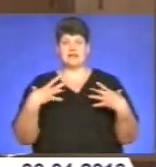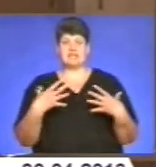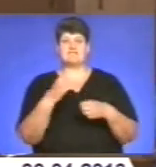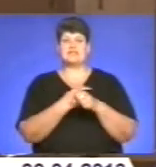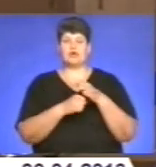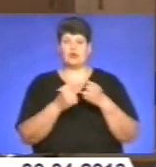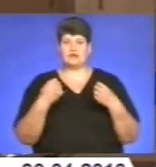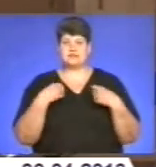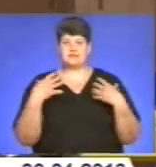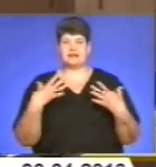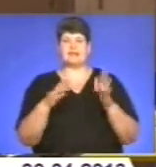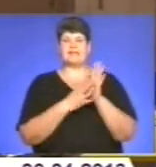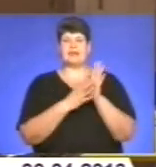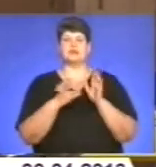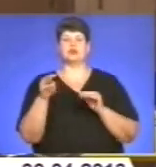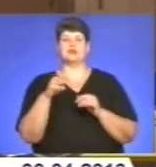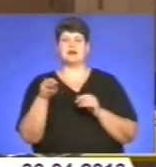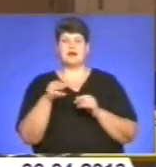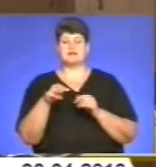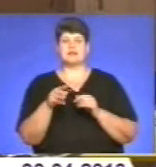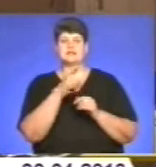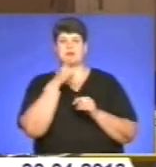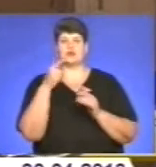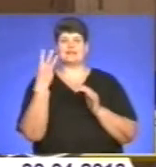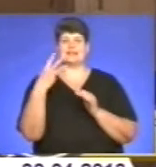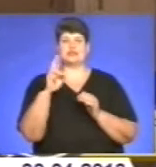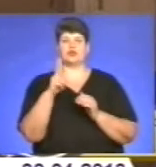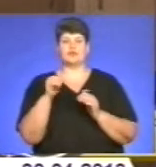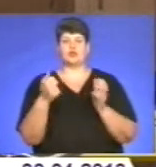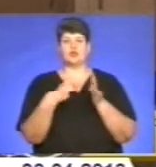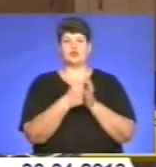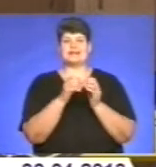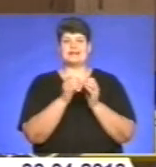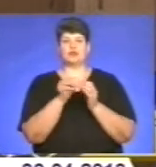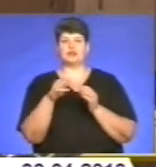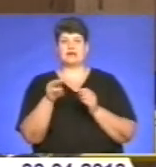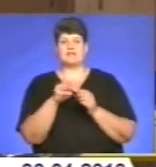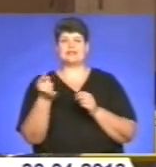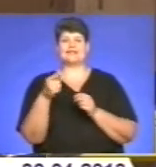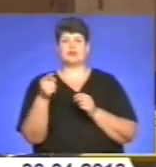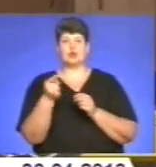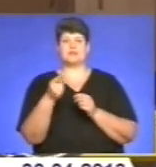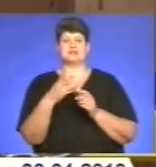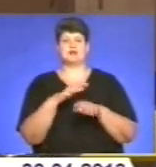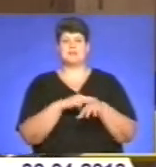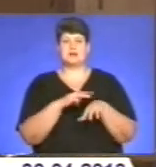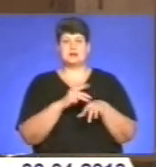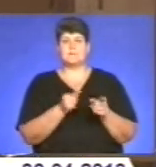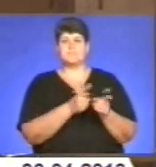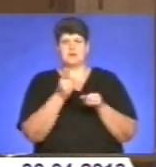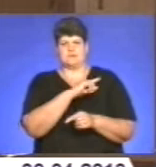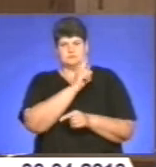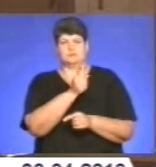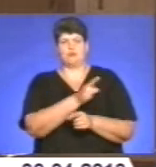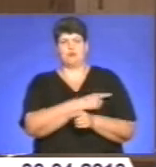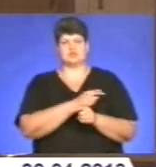великодних святів, 9 травня, період з 30 квітня по 10 травня, Тернопільський гарнізон міліції переходить на посилений